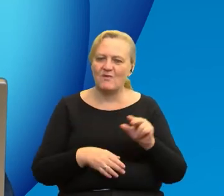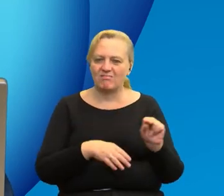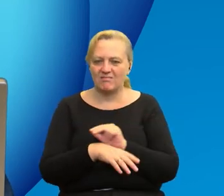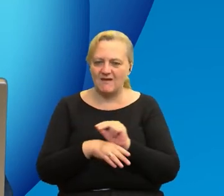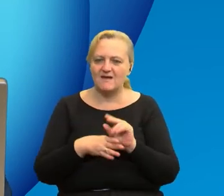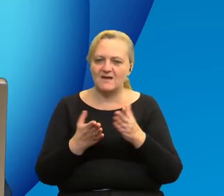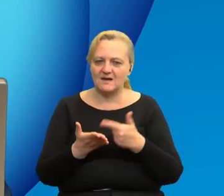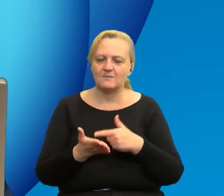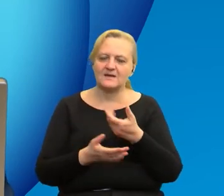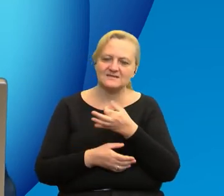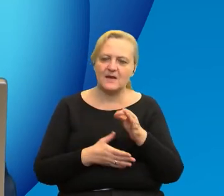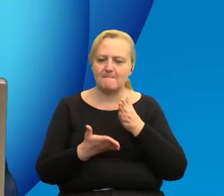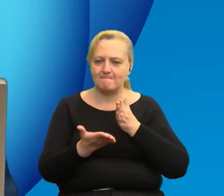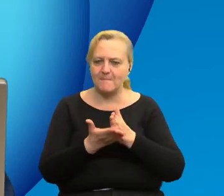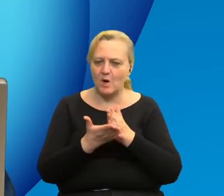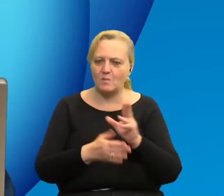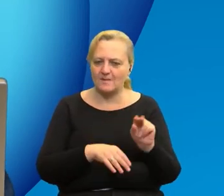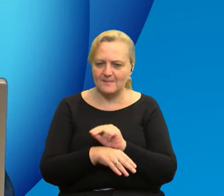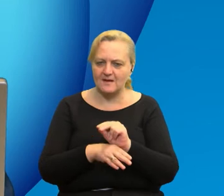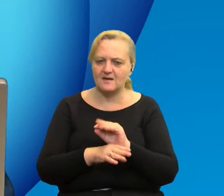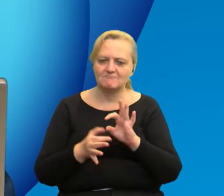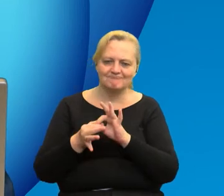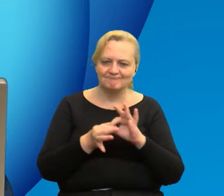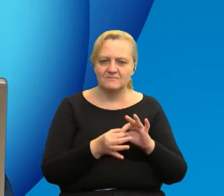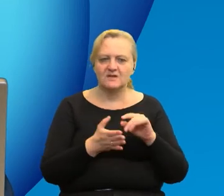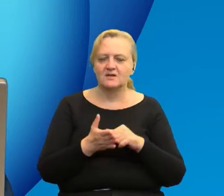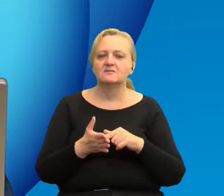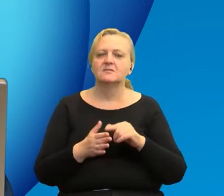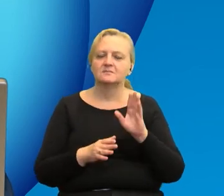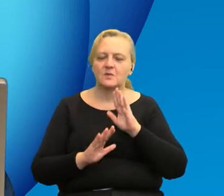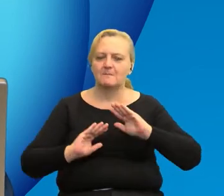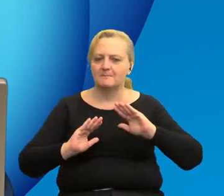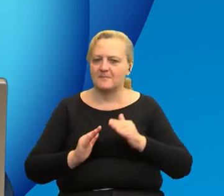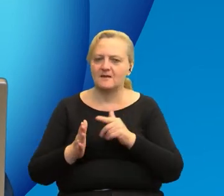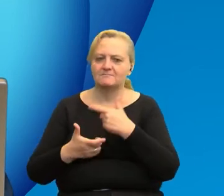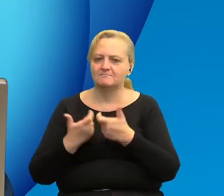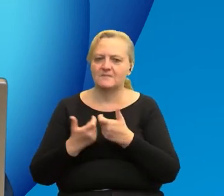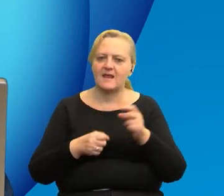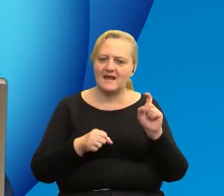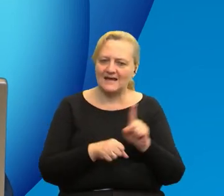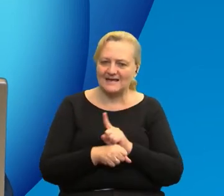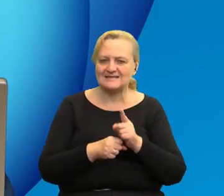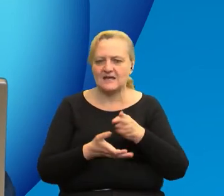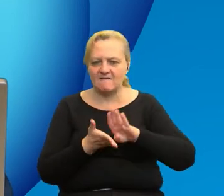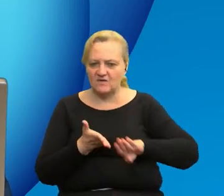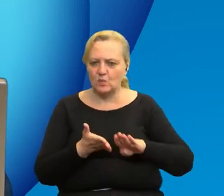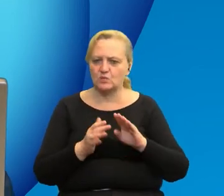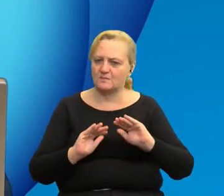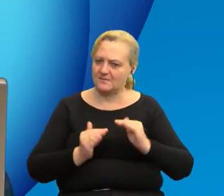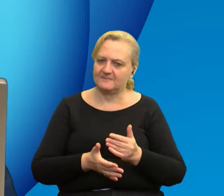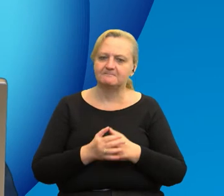terapeutycznej, specjalistycznej pomocy terapeutycznej i o konieczności minimalizacji zagrożenia wykluczeniu